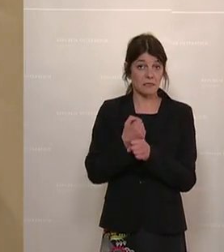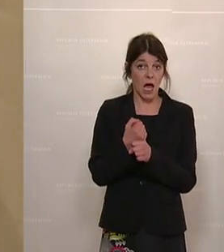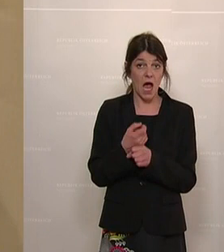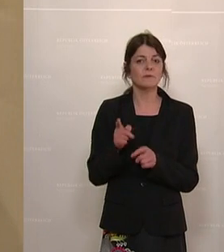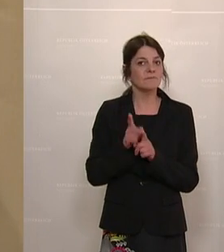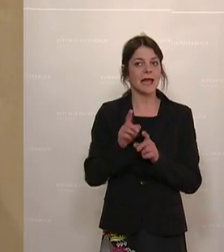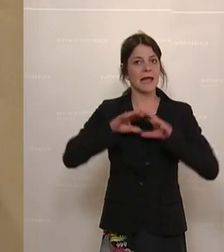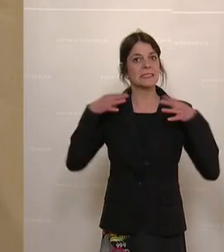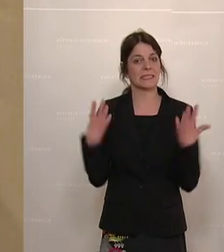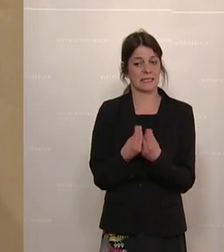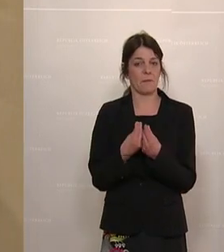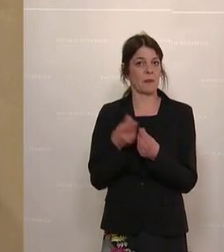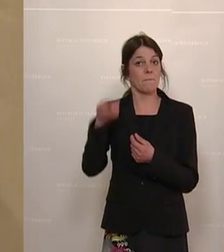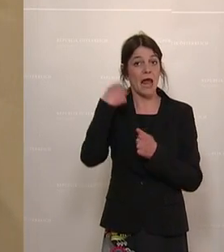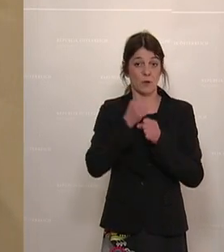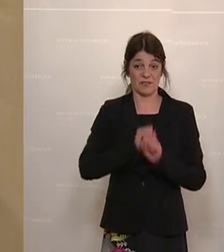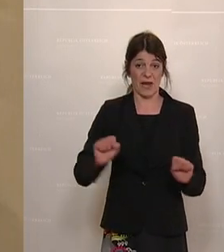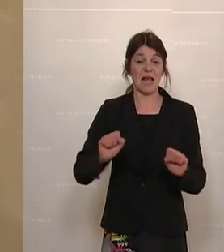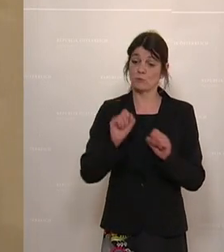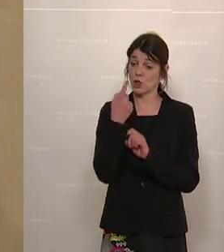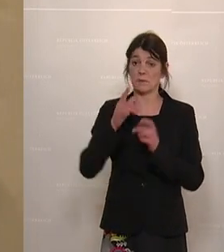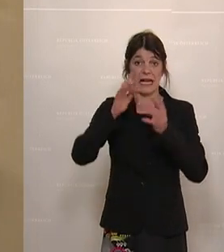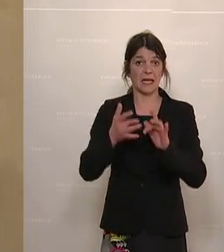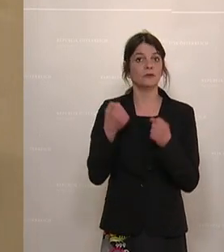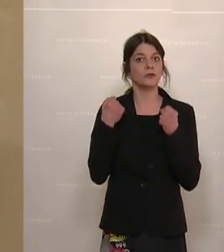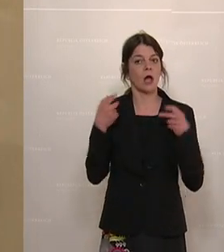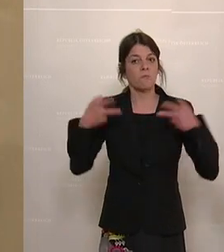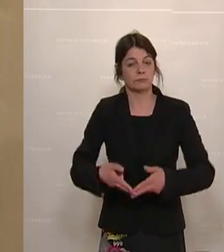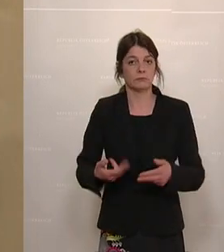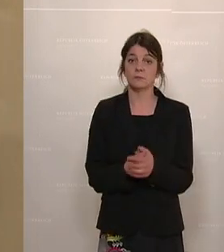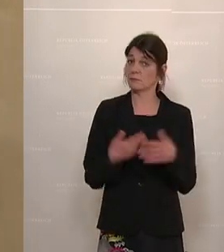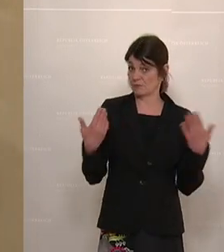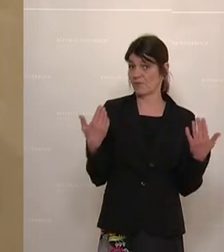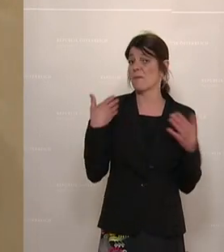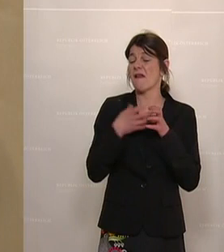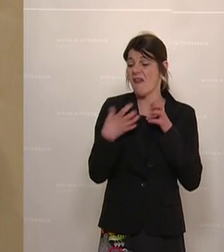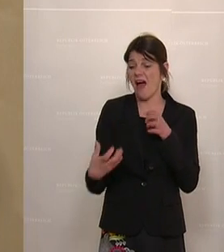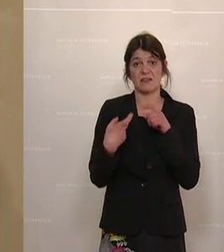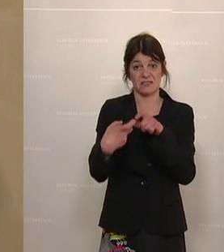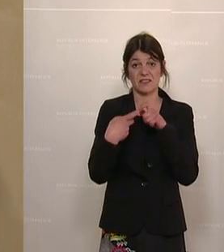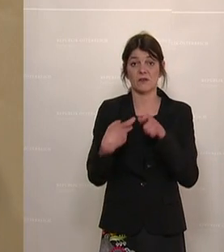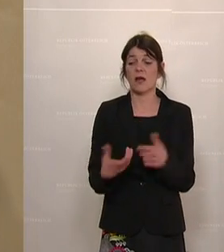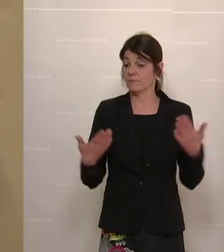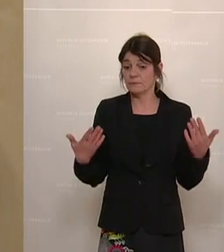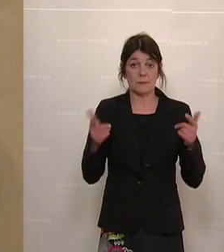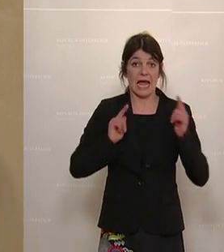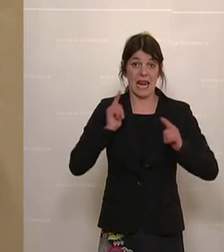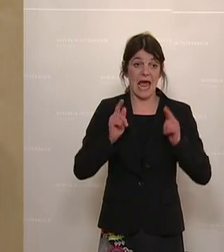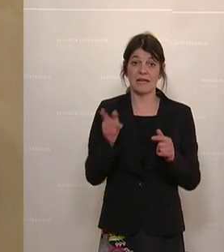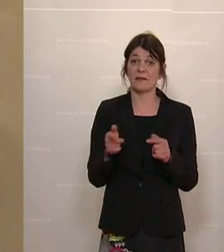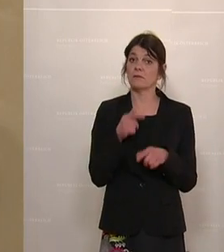insgesamt Meinungsfreiheit auch gerade im Internet sehr stark beschränkt wird, darüber haben wir lange diskutiert und das ist hier leider auch